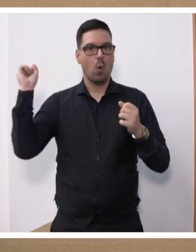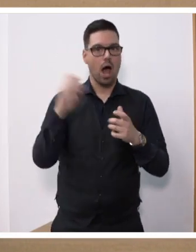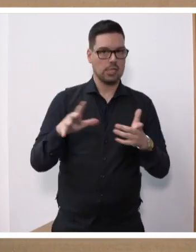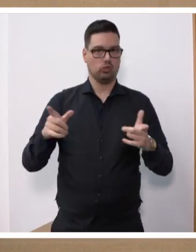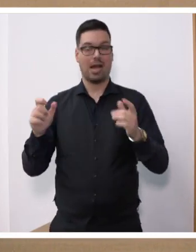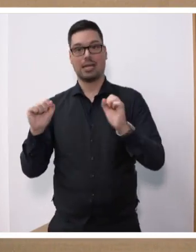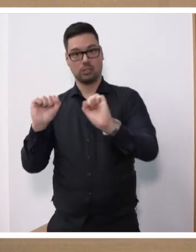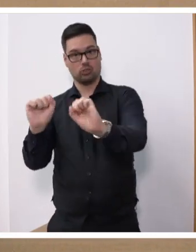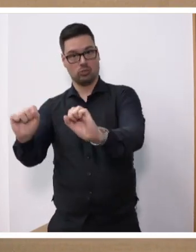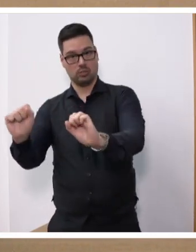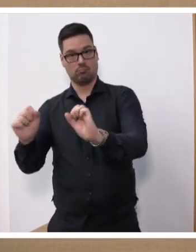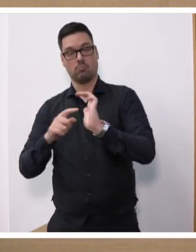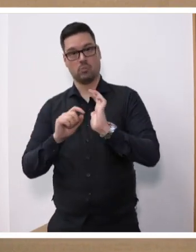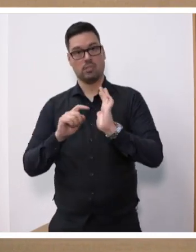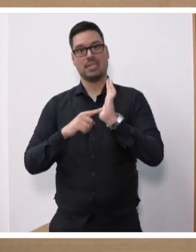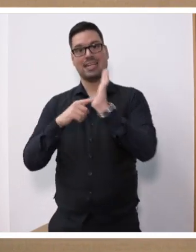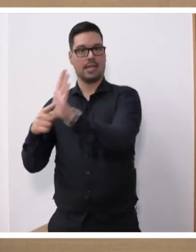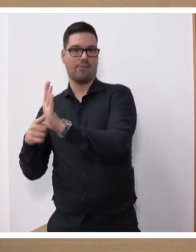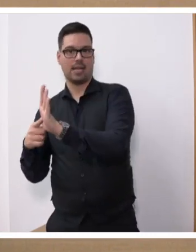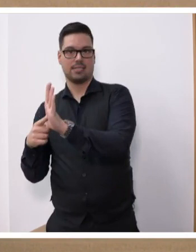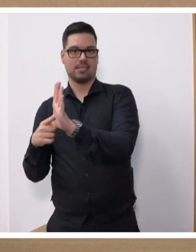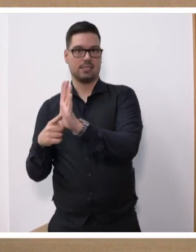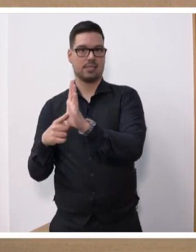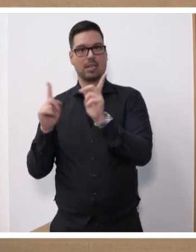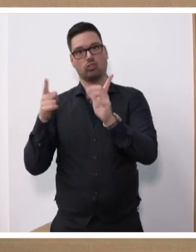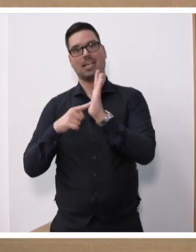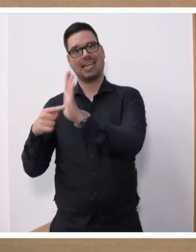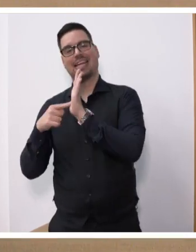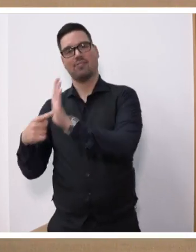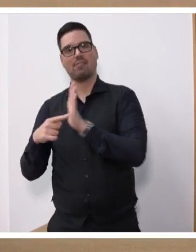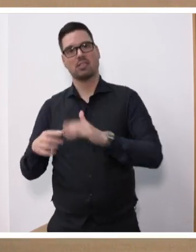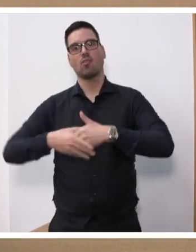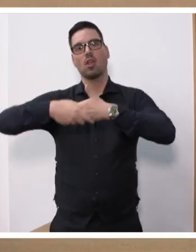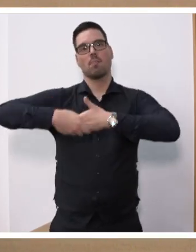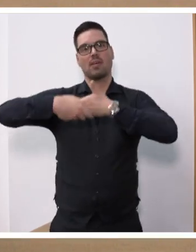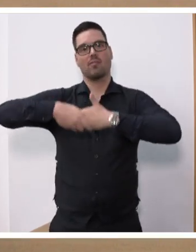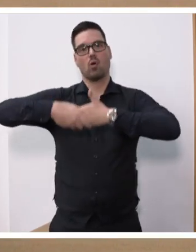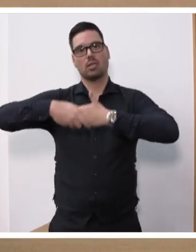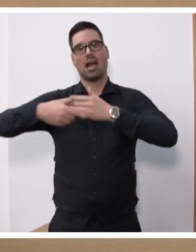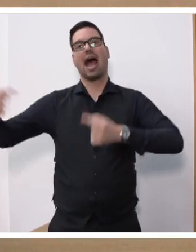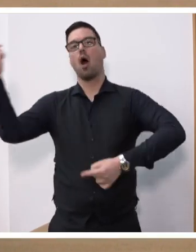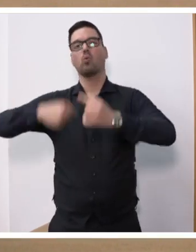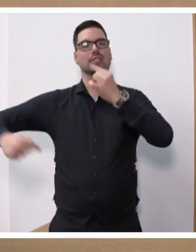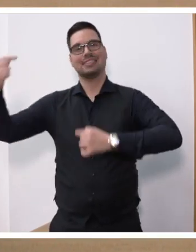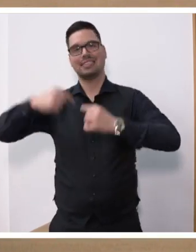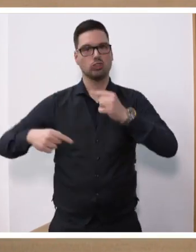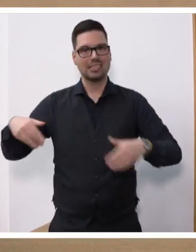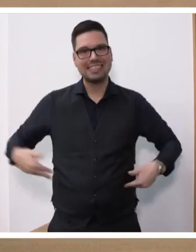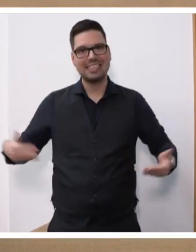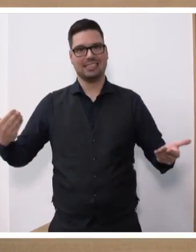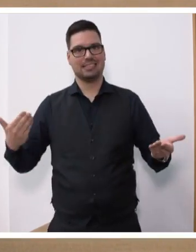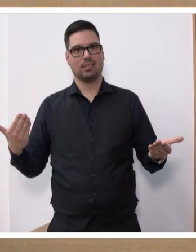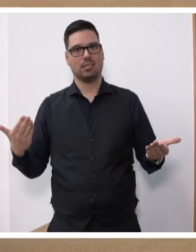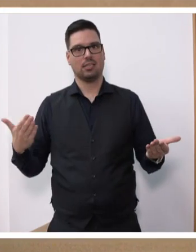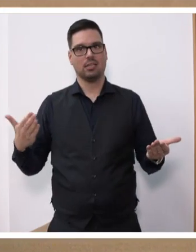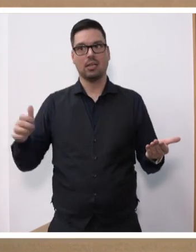gibt es den verschämten Hinweis darauf, dass die eigentlichen Hinweise von befreundeten ausländischen Diensten kamen. Warum, meine sehr verehrten